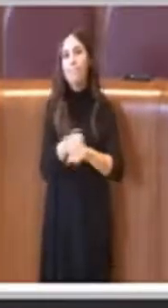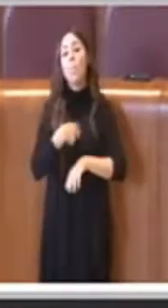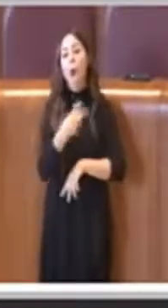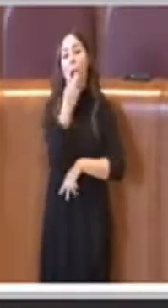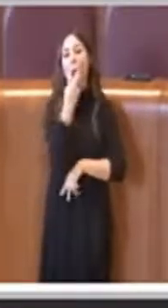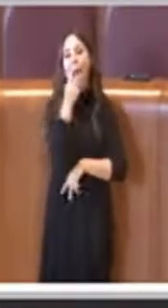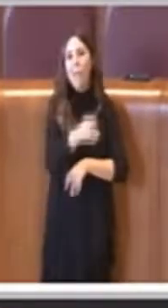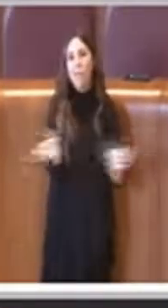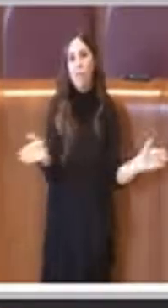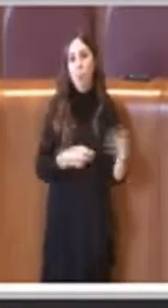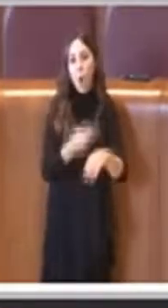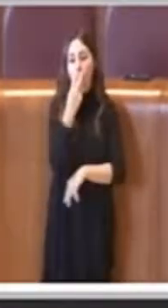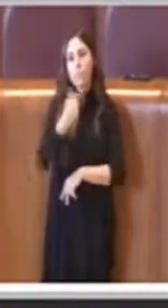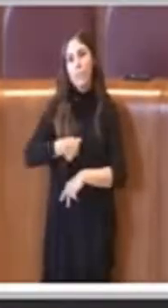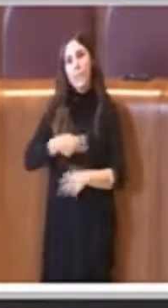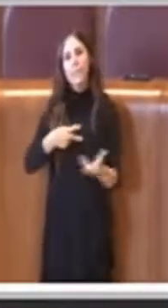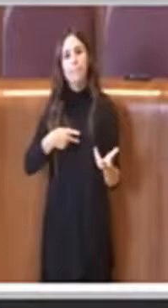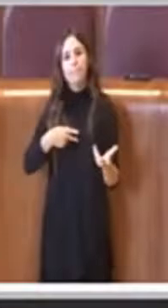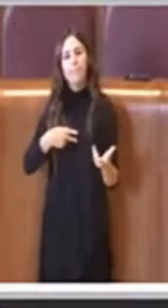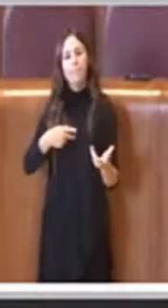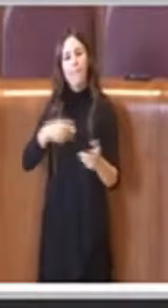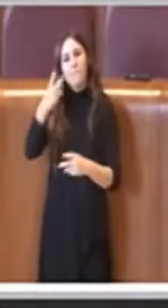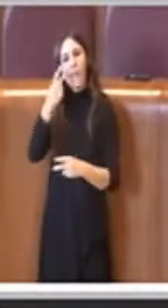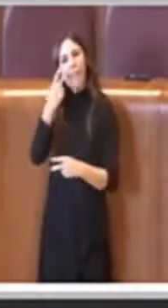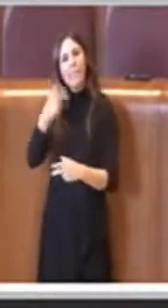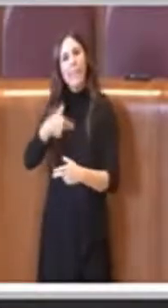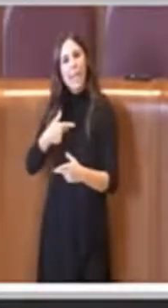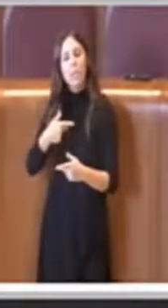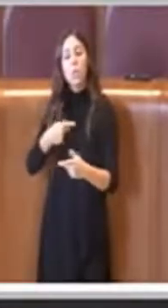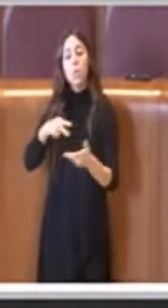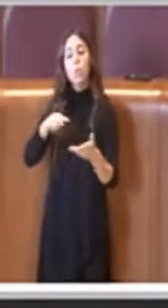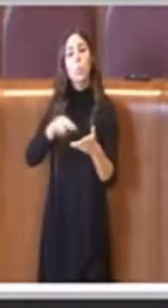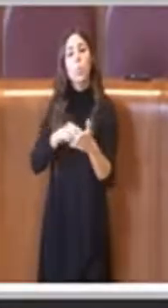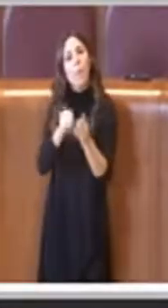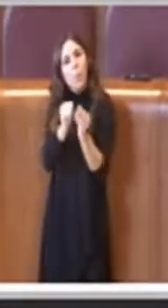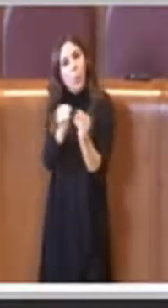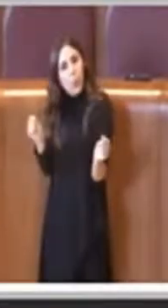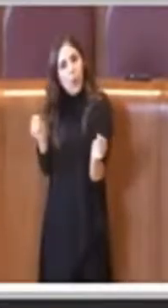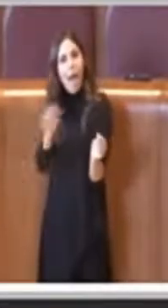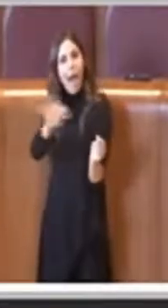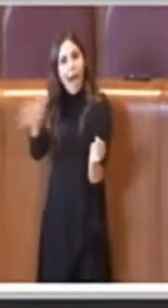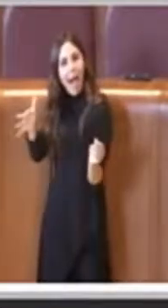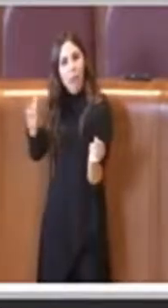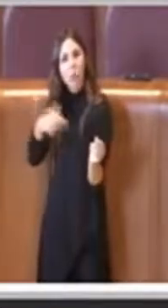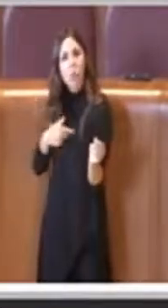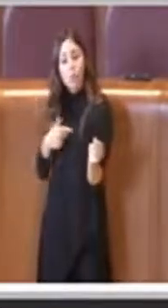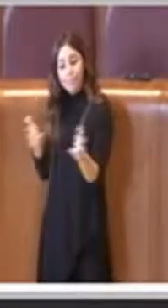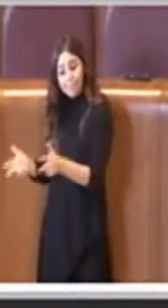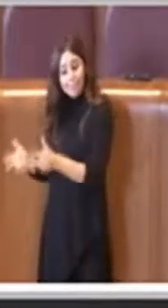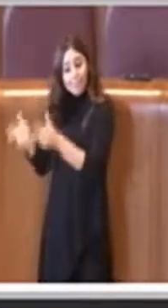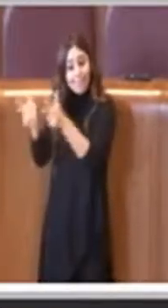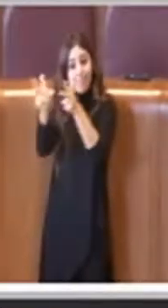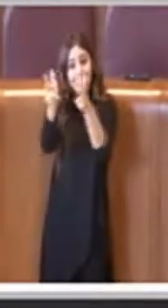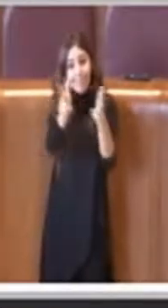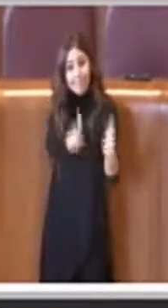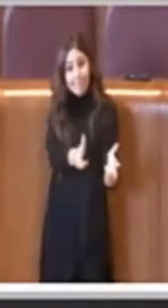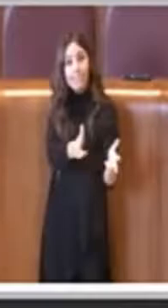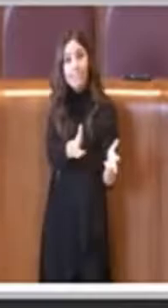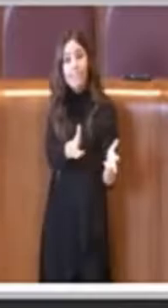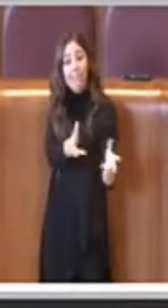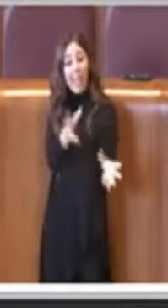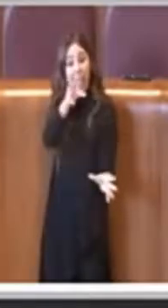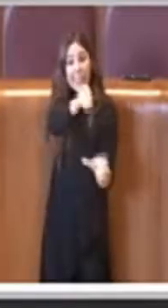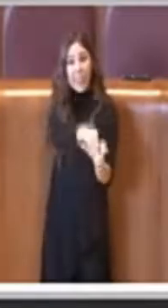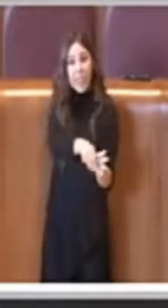individuare una situazione alternativa. La situazione alternativa appunto era quella dello spostamento all'interno dei